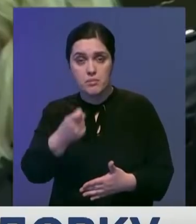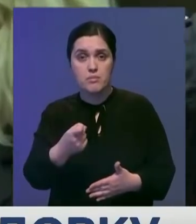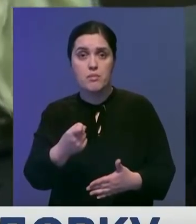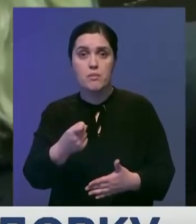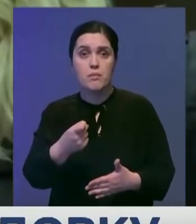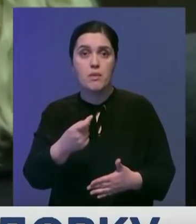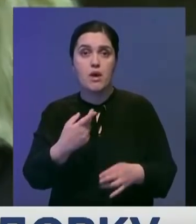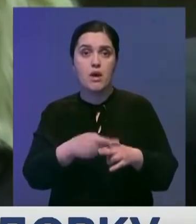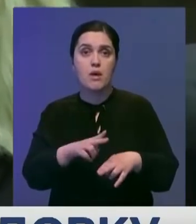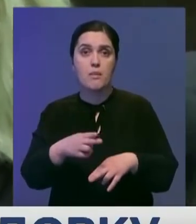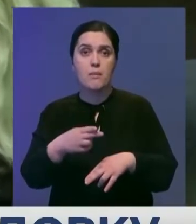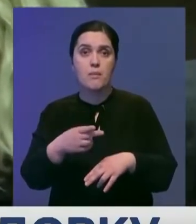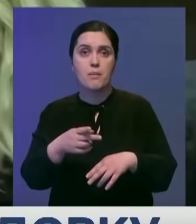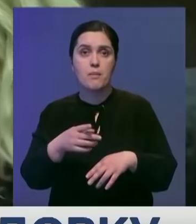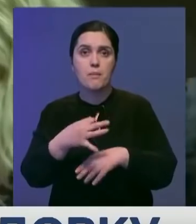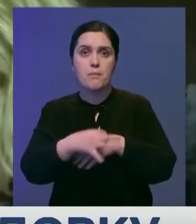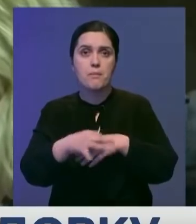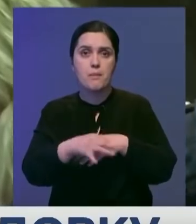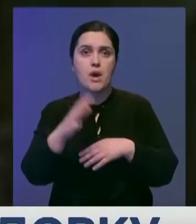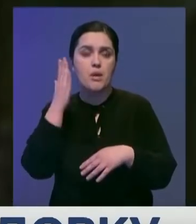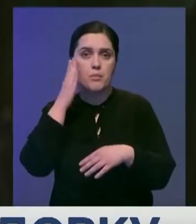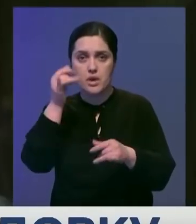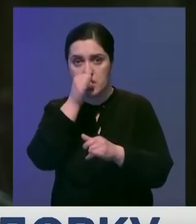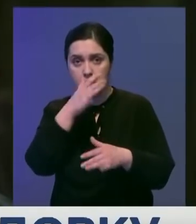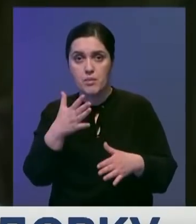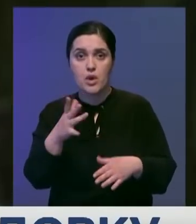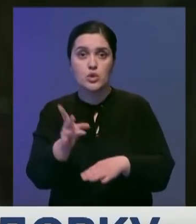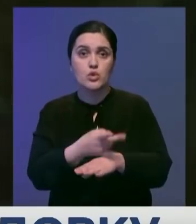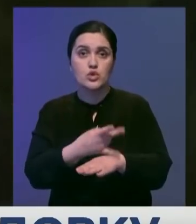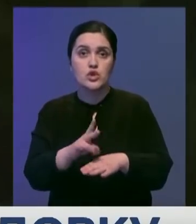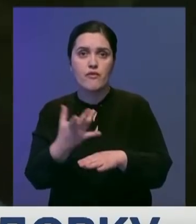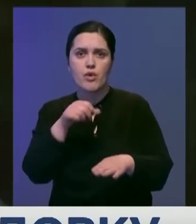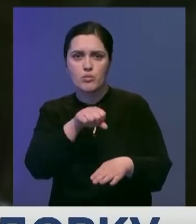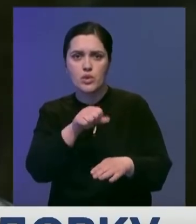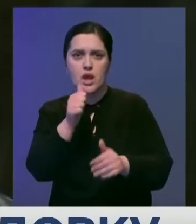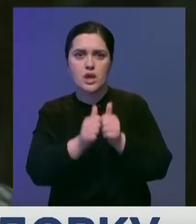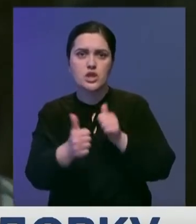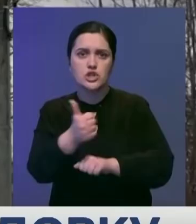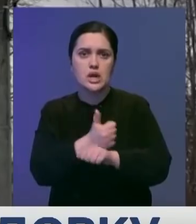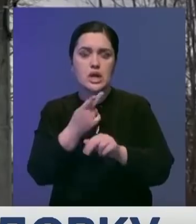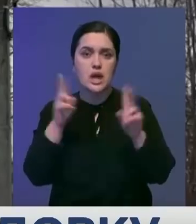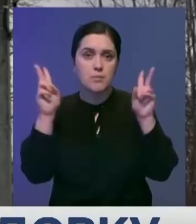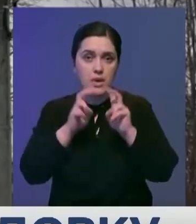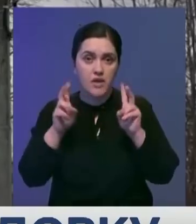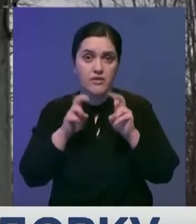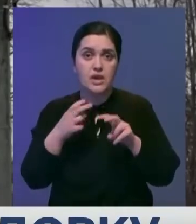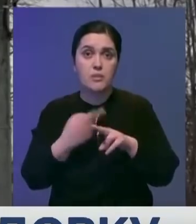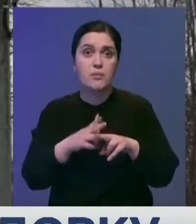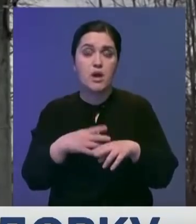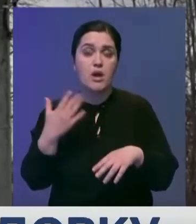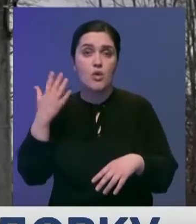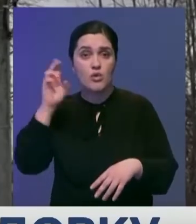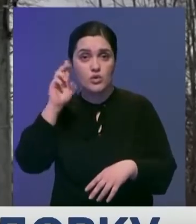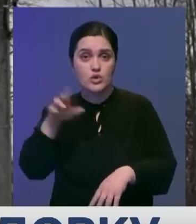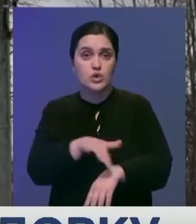политик сообщил о, цитируя, «пытке бессонницы». По его словам, ночью его будет каждый час для проверки. Однако в